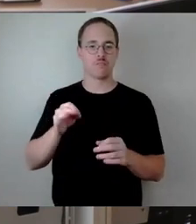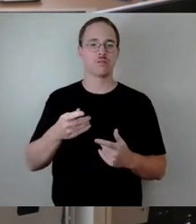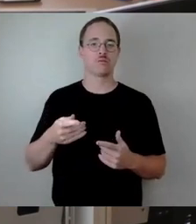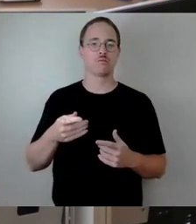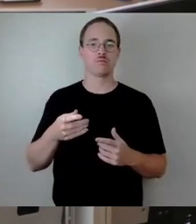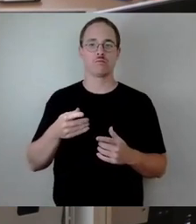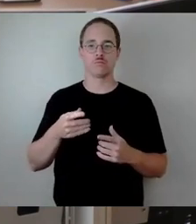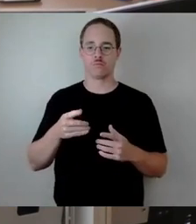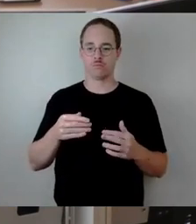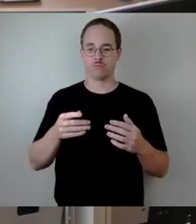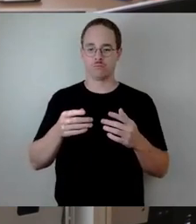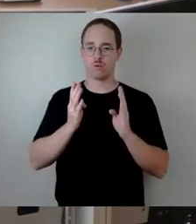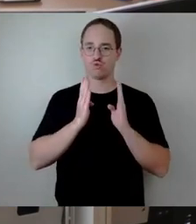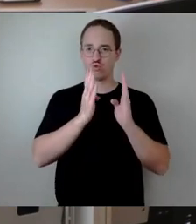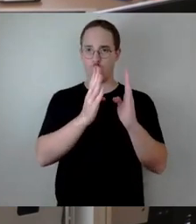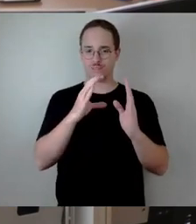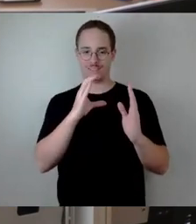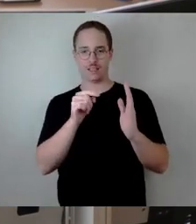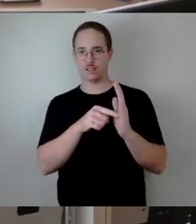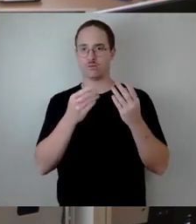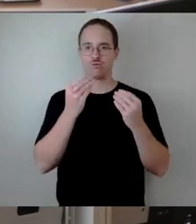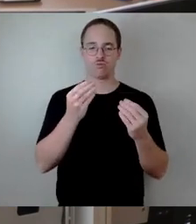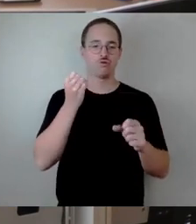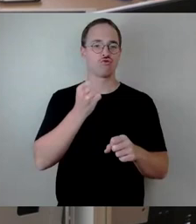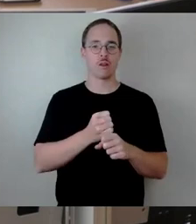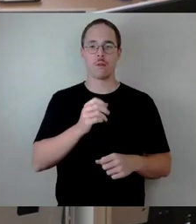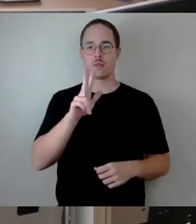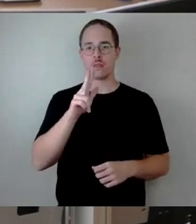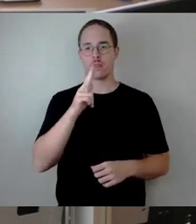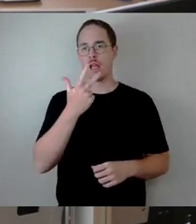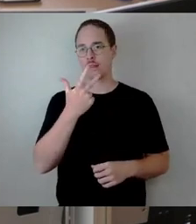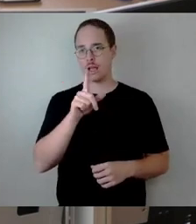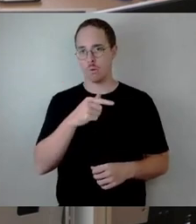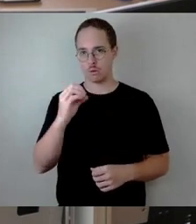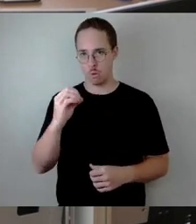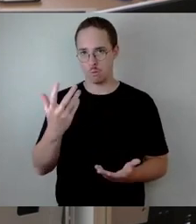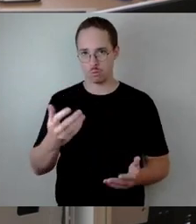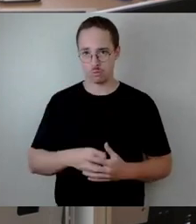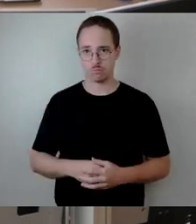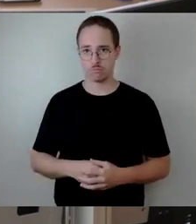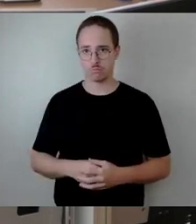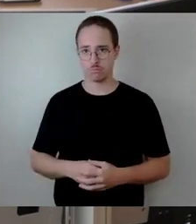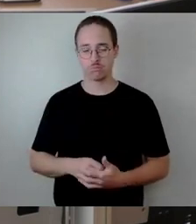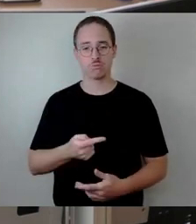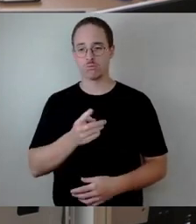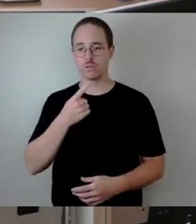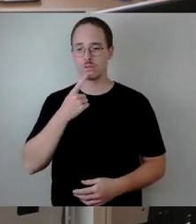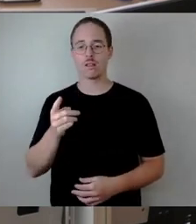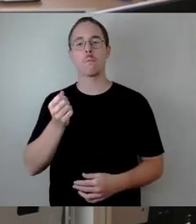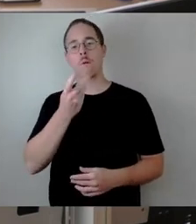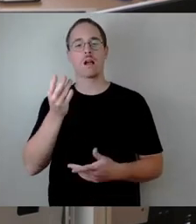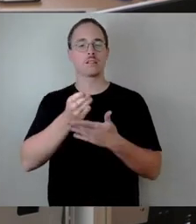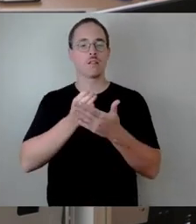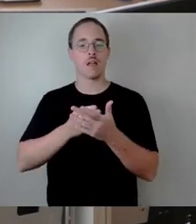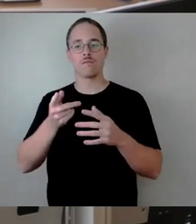den Prüfungen. Und Sie hatten ja gesagt, bröckelnde Teile, das hatte ich schon versucht beim Herrn